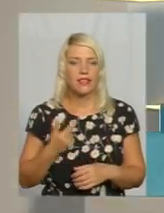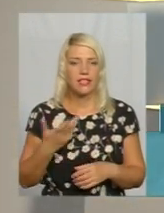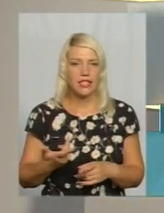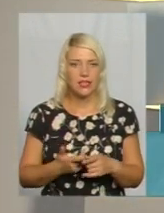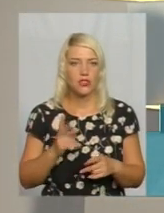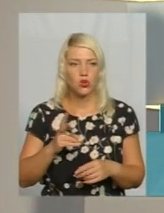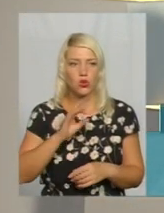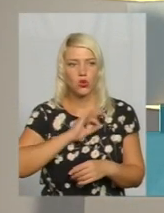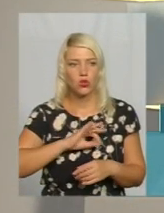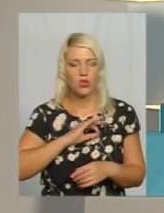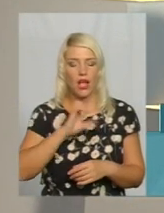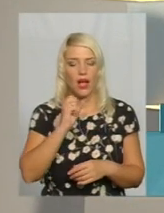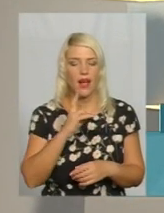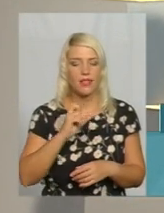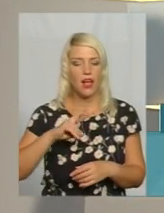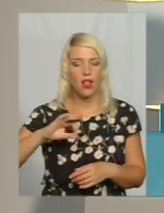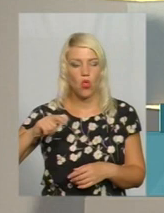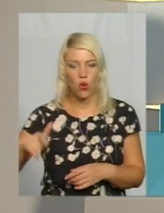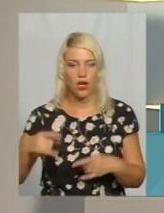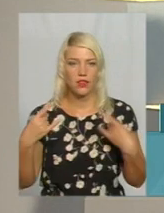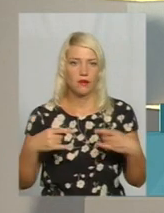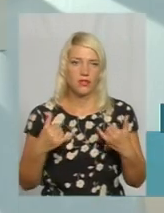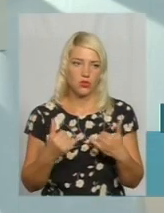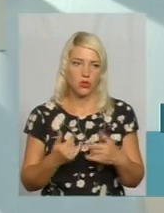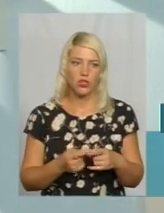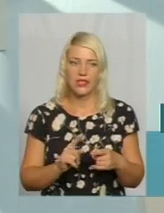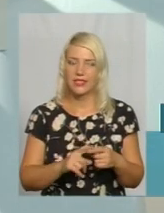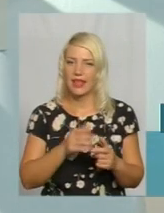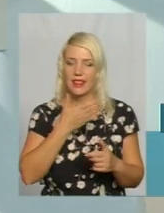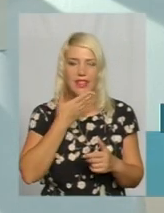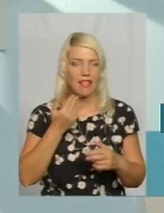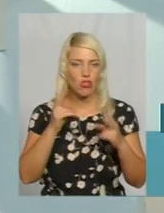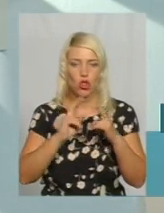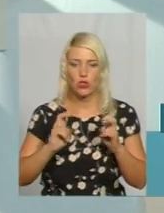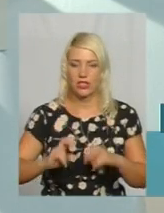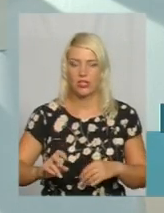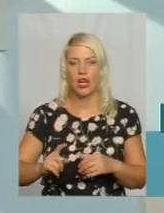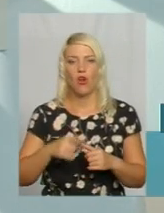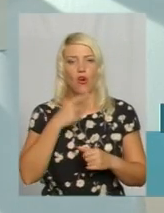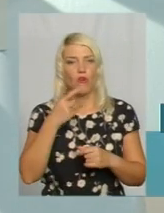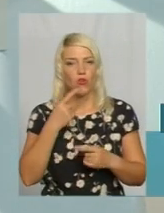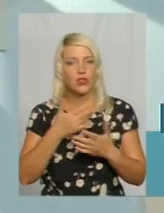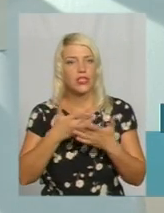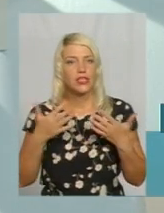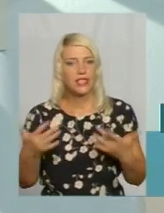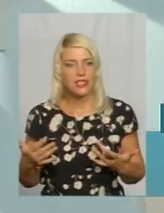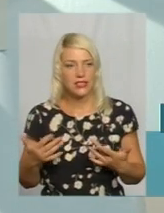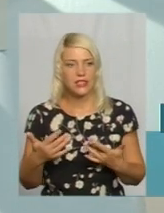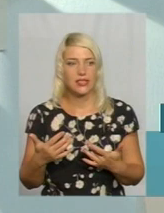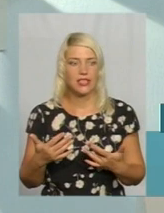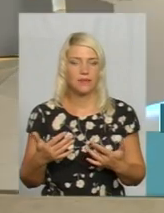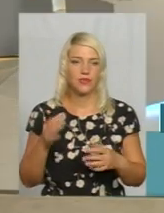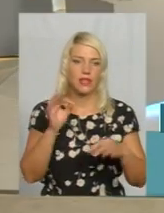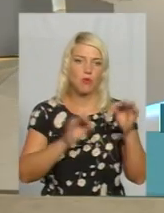телебаченням сьогодні? Ви досліджували це питання? Це не досліджувалося і називають різні пропорції,